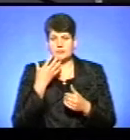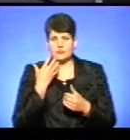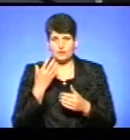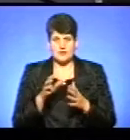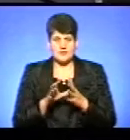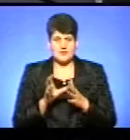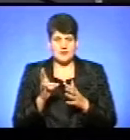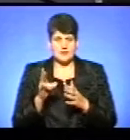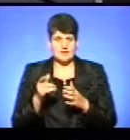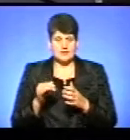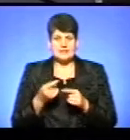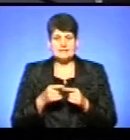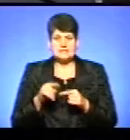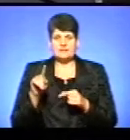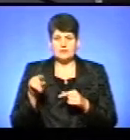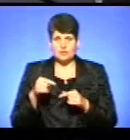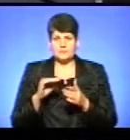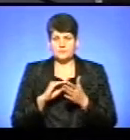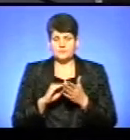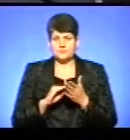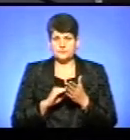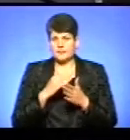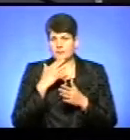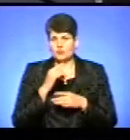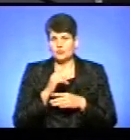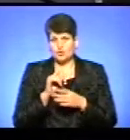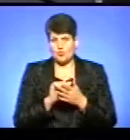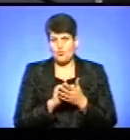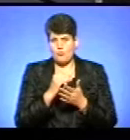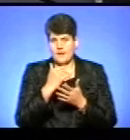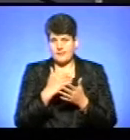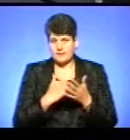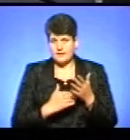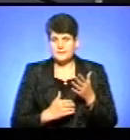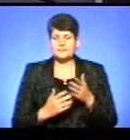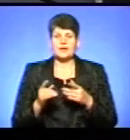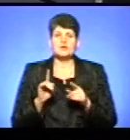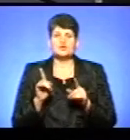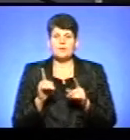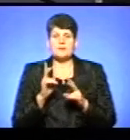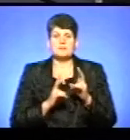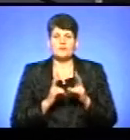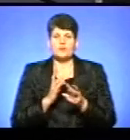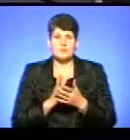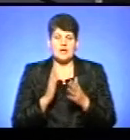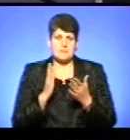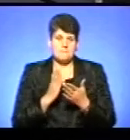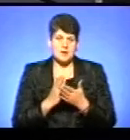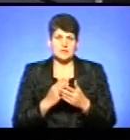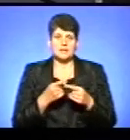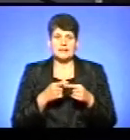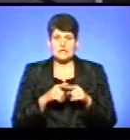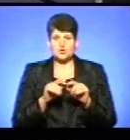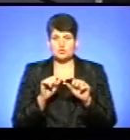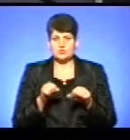Ці вимоги, зокрема, конкретизовані в багатьох нормативних документах, таким чином, що підприємство має мати технічну